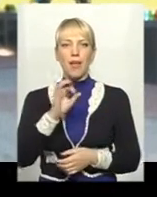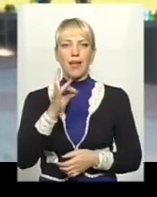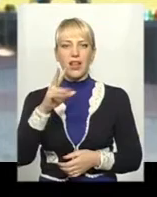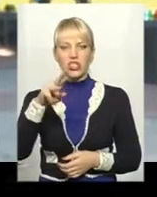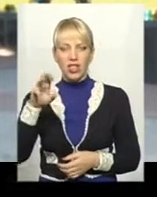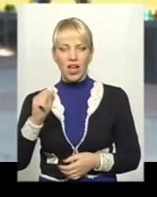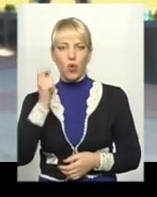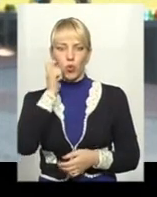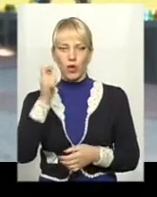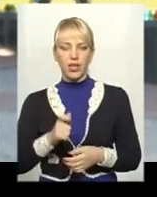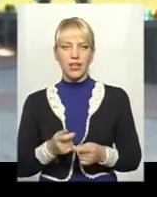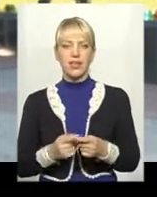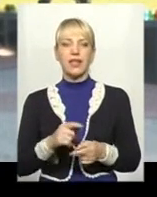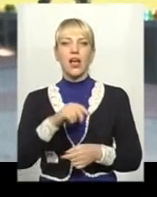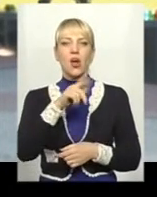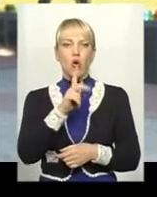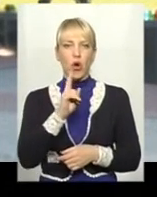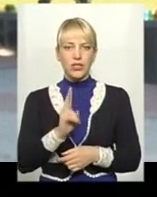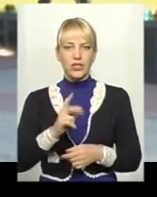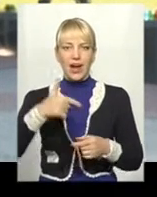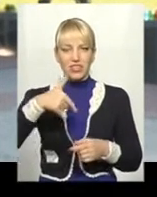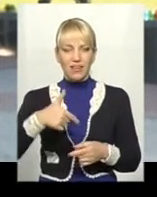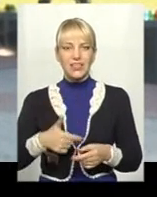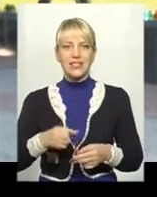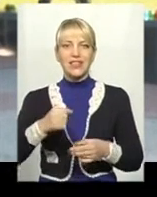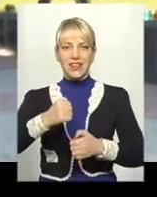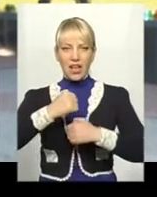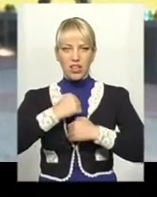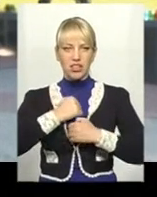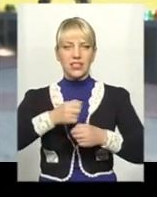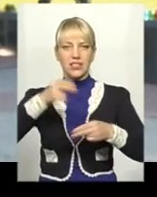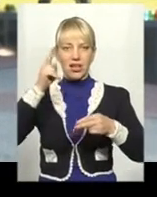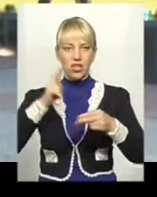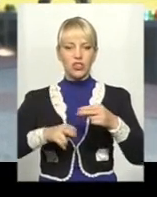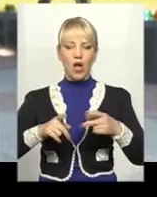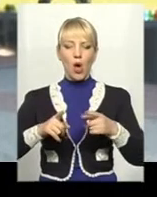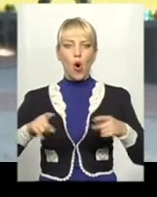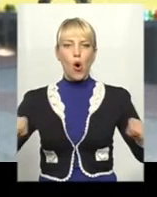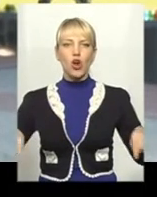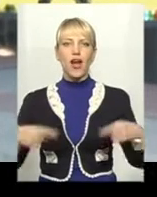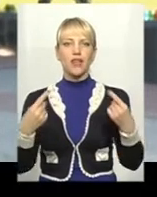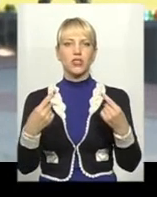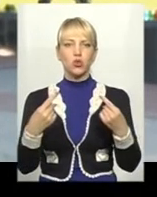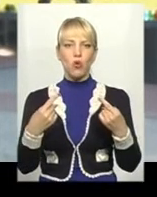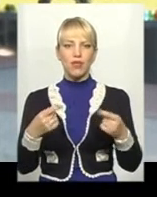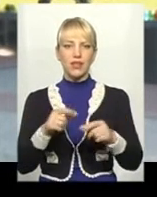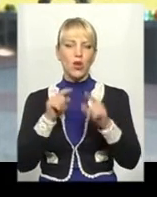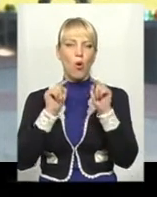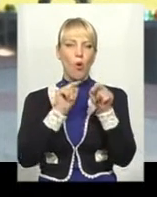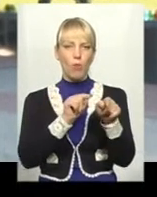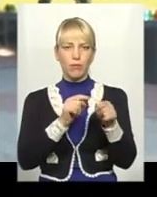на жаль, але це факт, закінчився організований опір більшовикам. Безперечно,